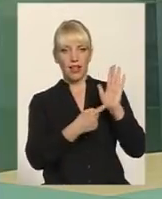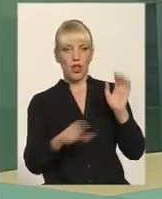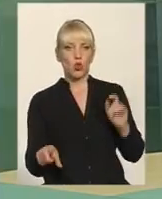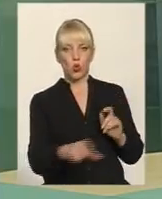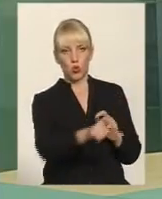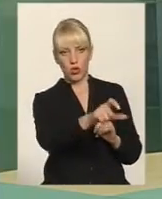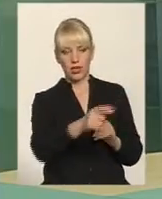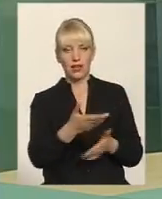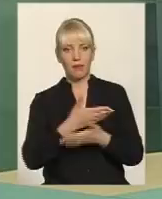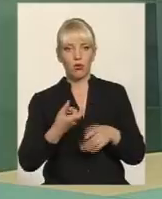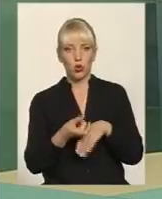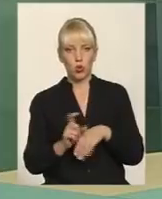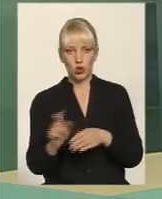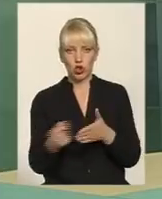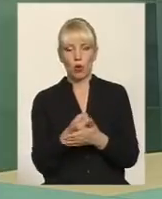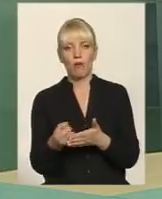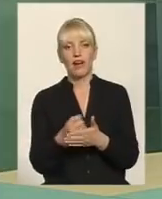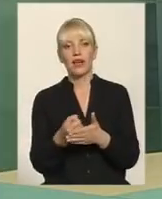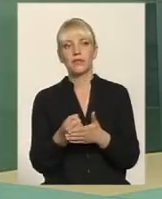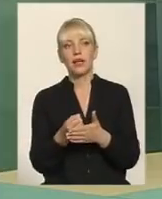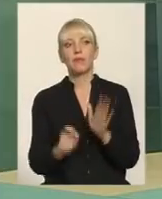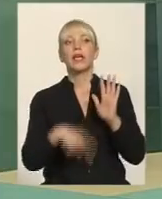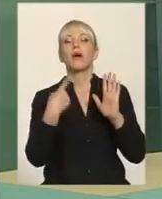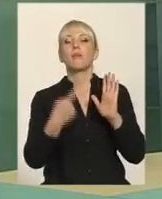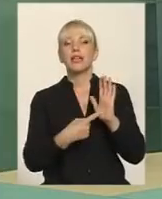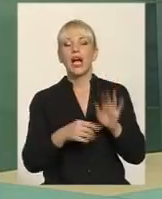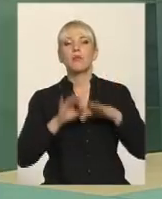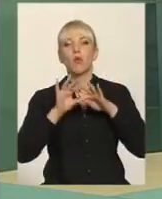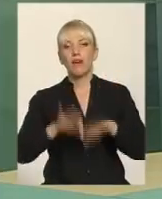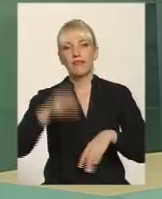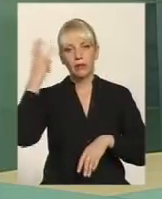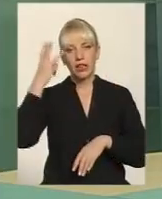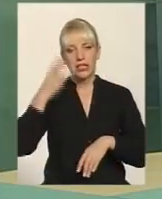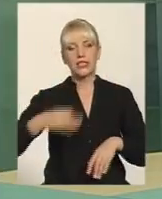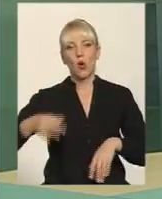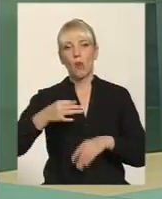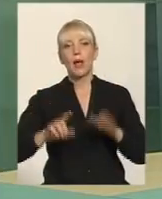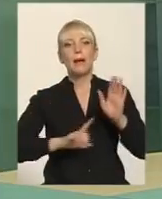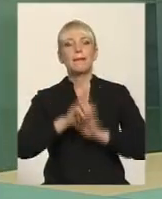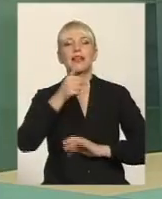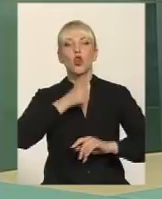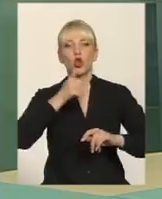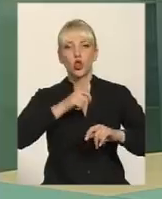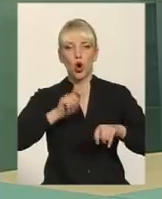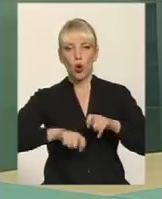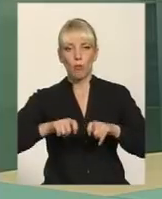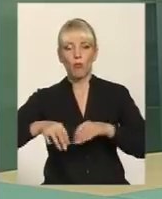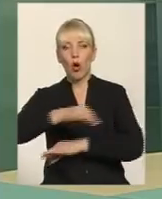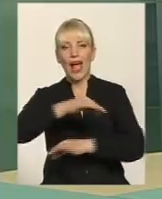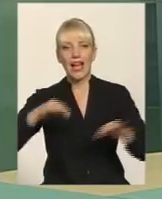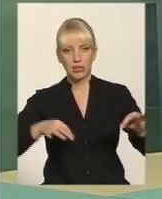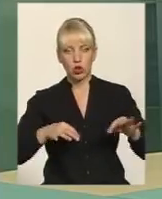сьогодні дуже добиваємось, питання проведення в Хомельницькій області пілотного проєкту сільські дороги. І я,